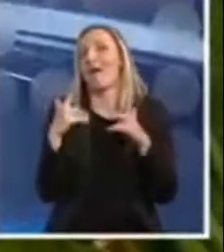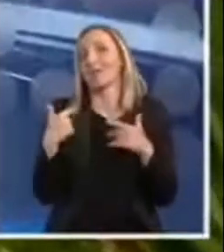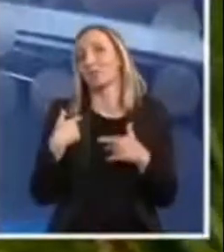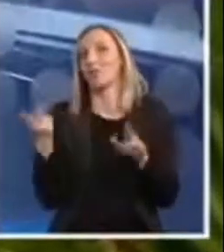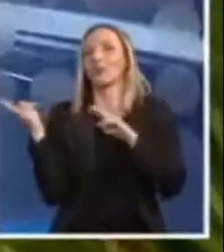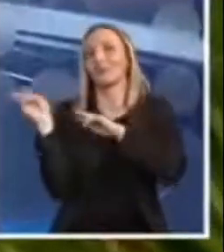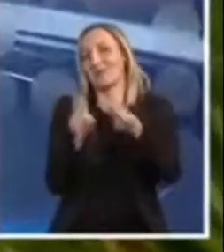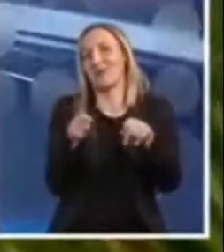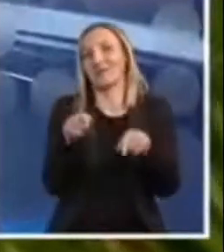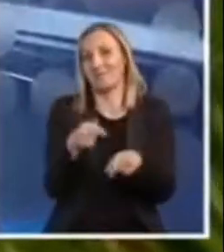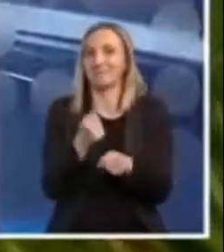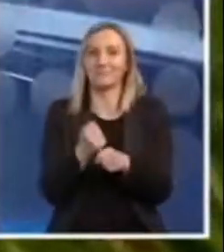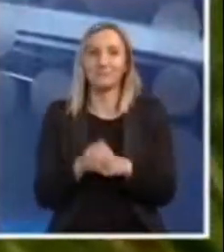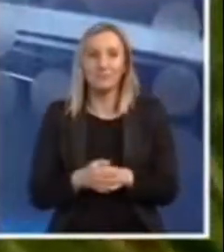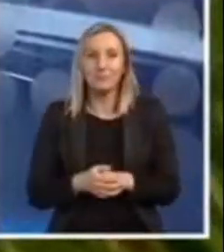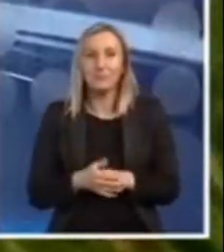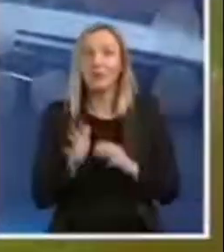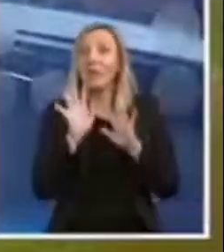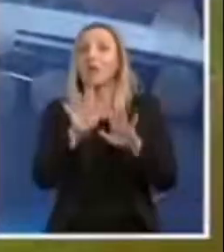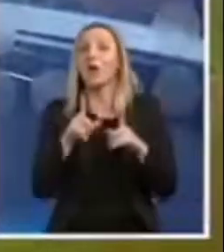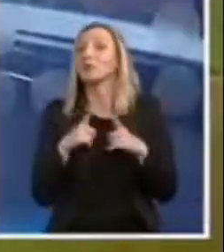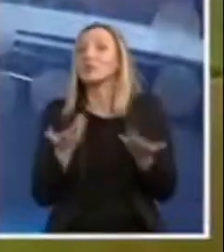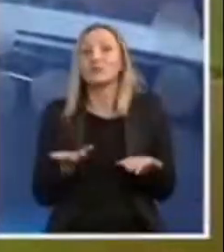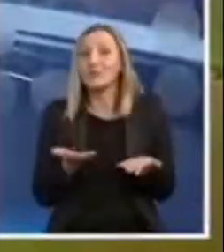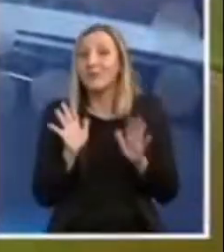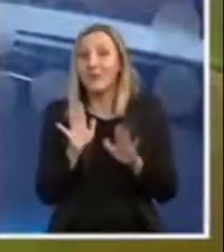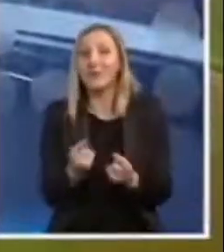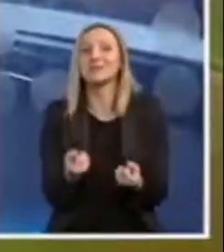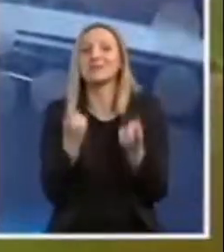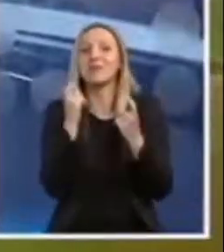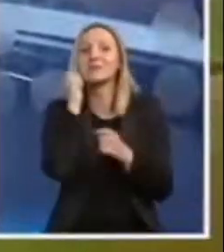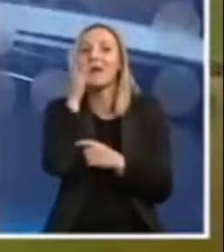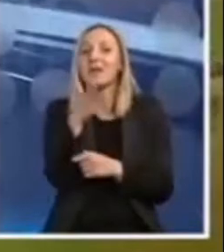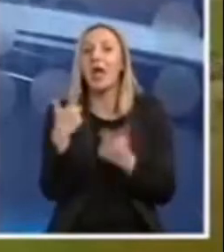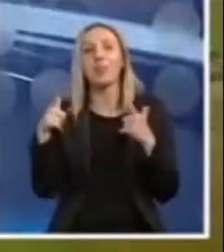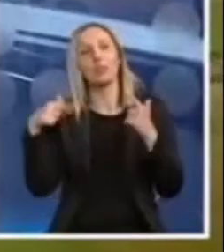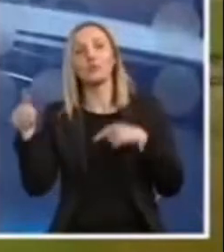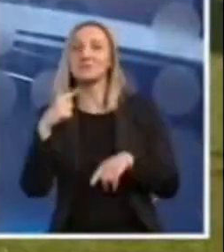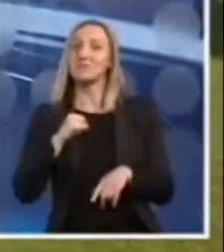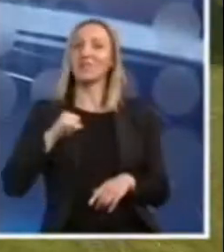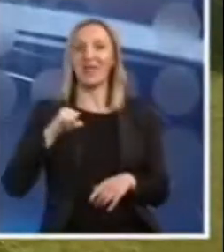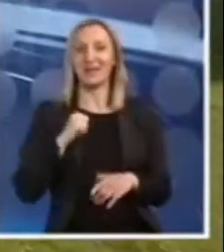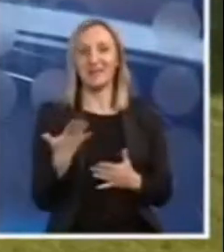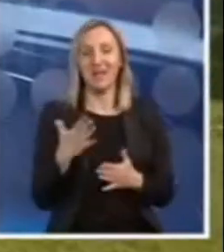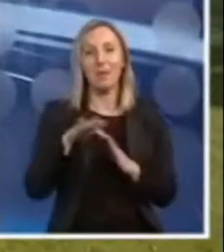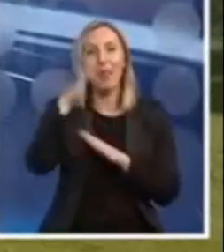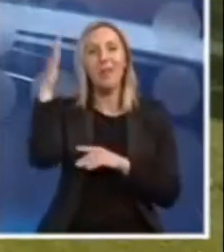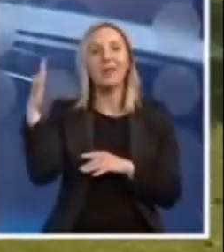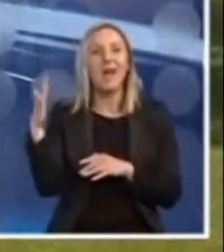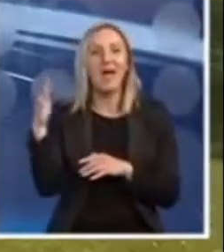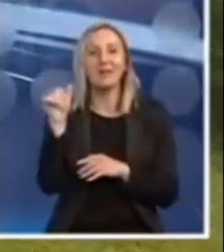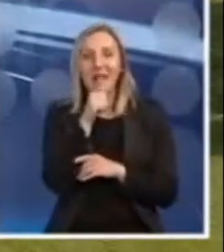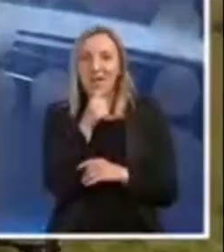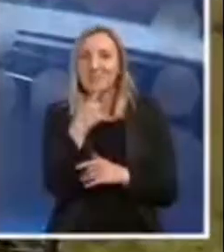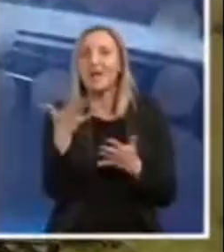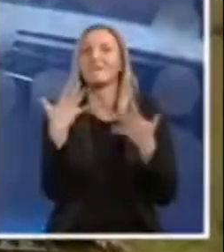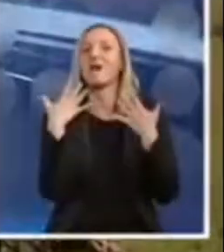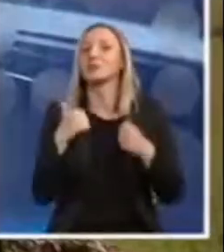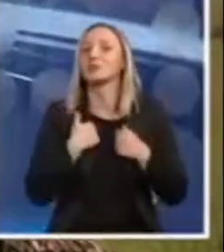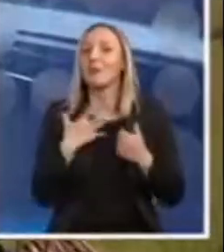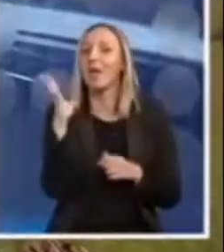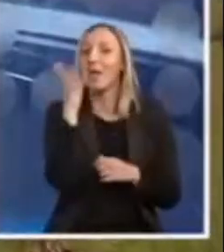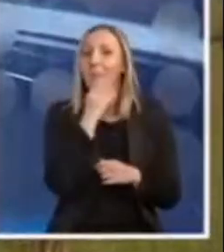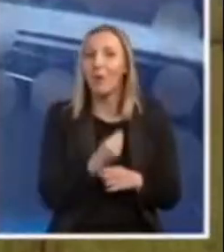Tako se ovde živi. I seoska svakodnevica turistima može biti atrakcija. Zlatar je vazdušna banja, lepota,